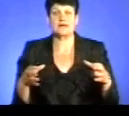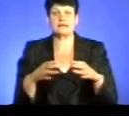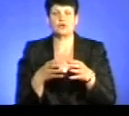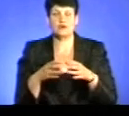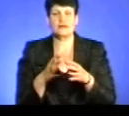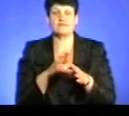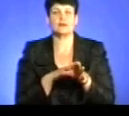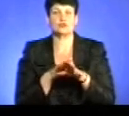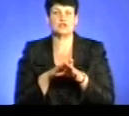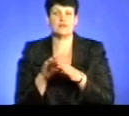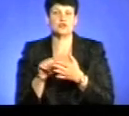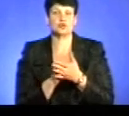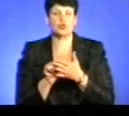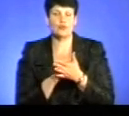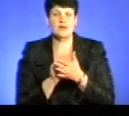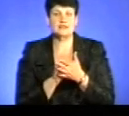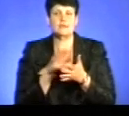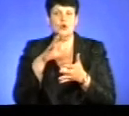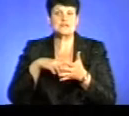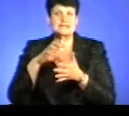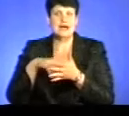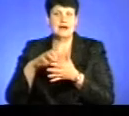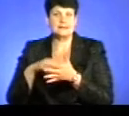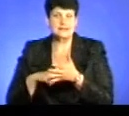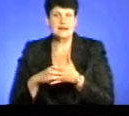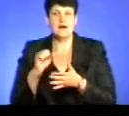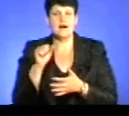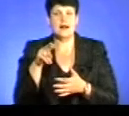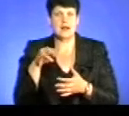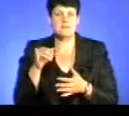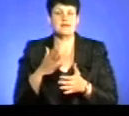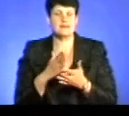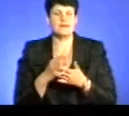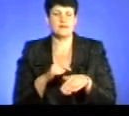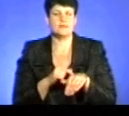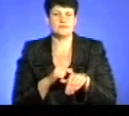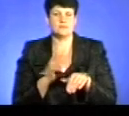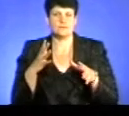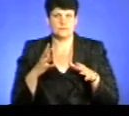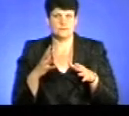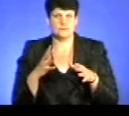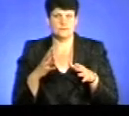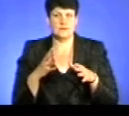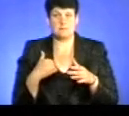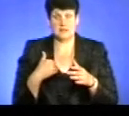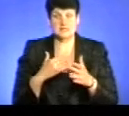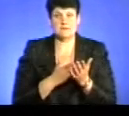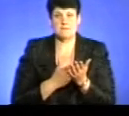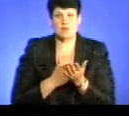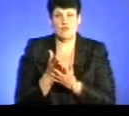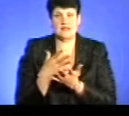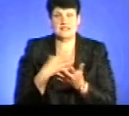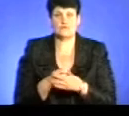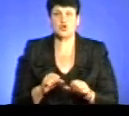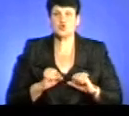документів чи рішення судів про стягання лімантів є досить соціально чітливою категорією. І, відповідно, ми спрямували свої